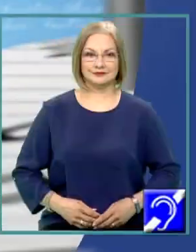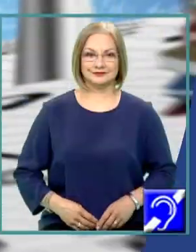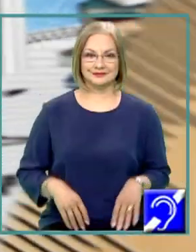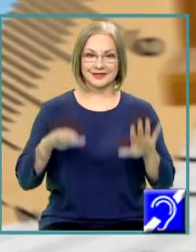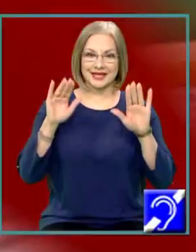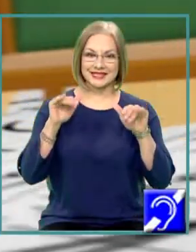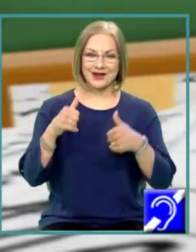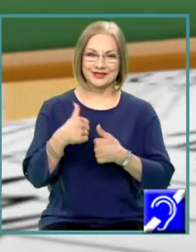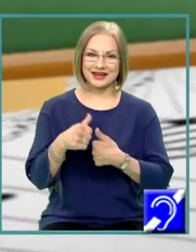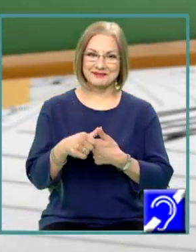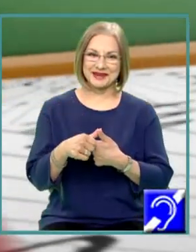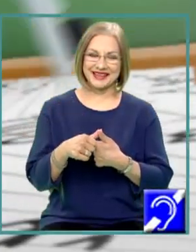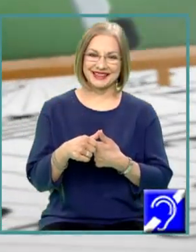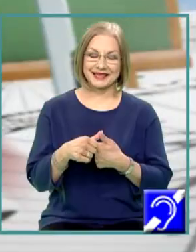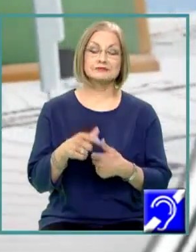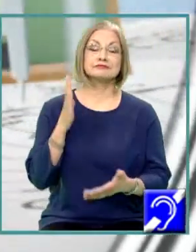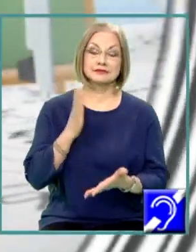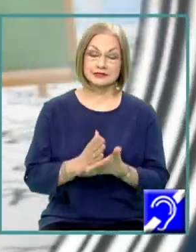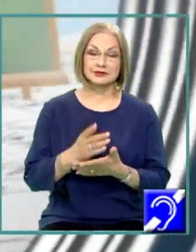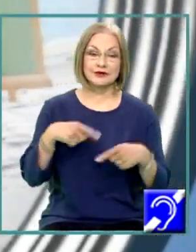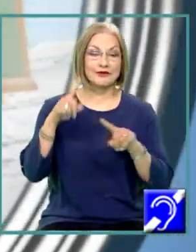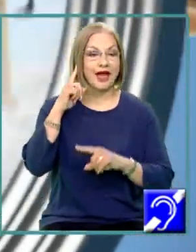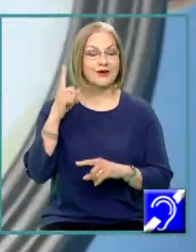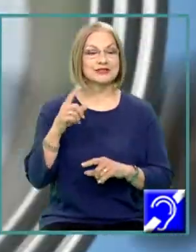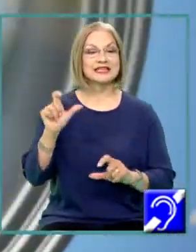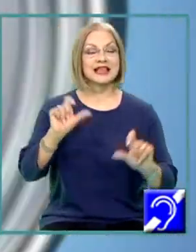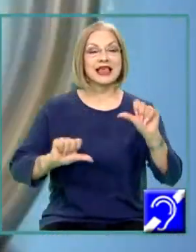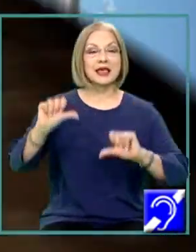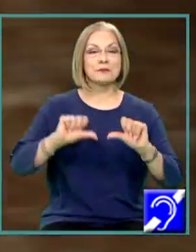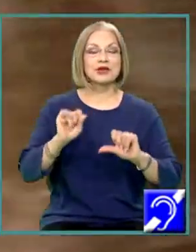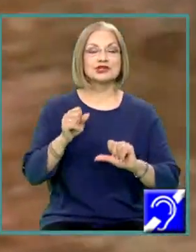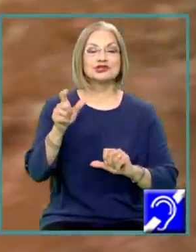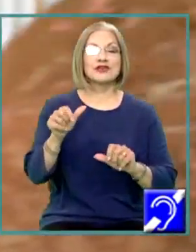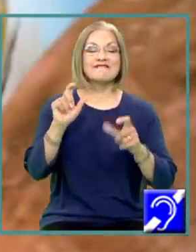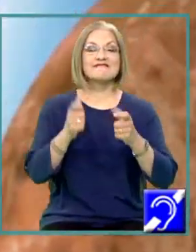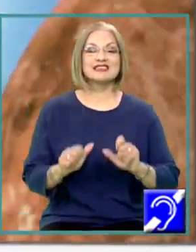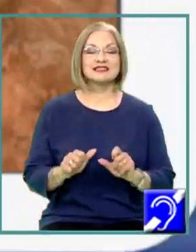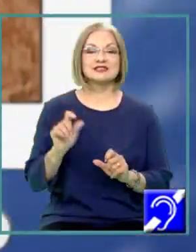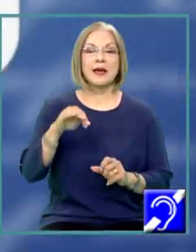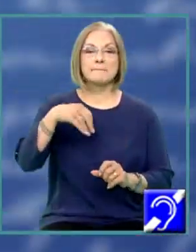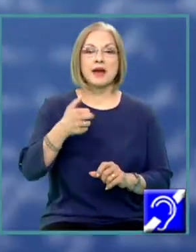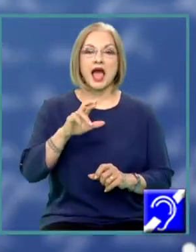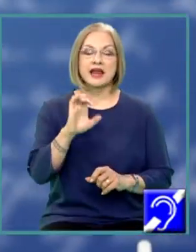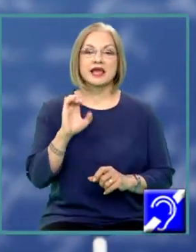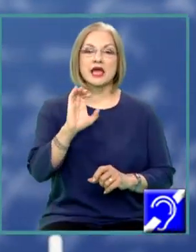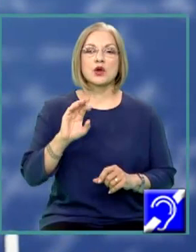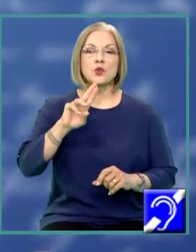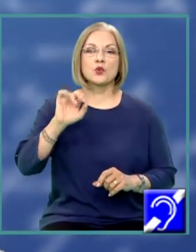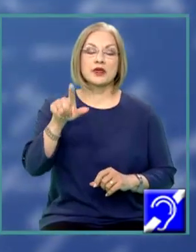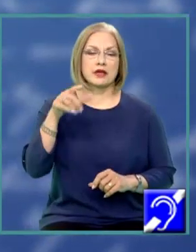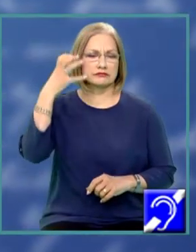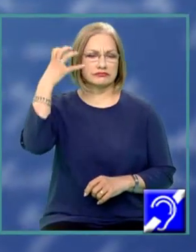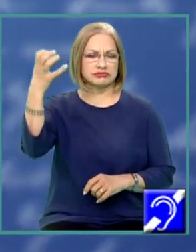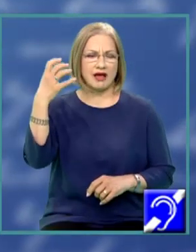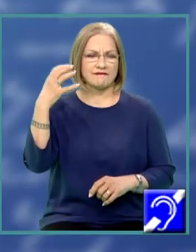Salutare prieteni! Cu siguranță ați auzit de chimista și fiziciana poloneză Marie Curie. Aceasta este singura savantă